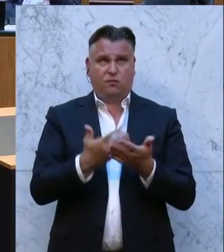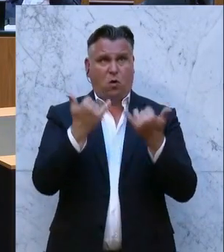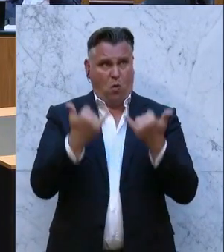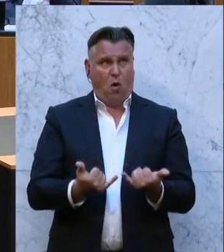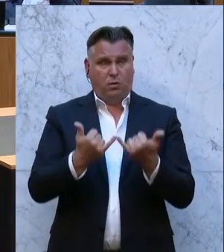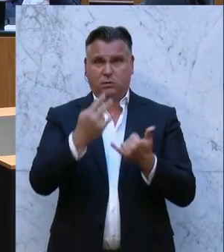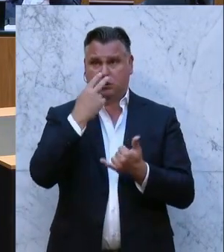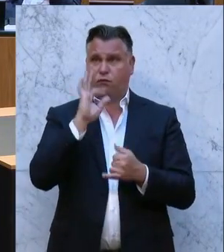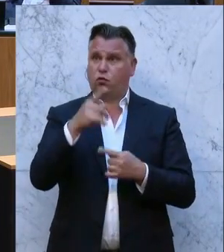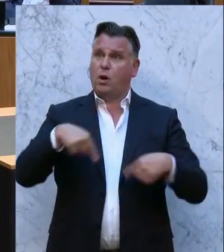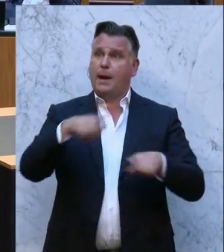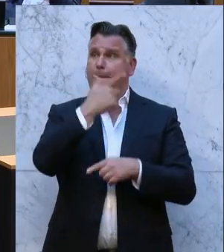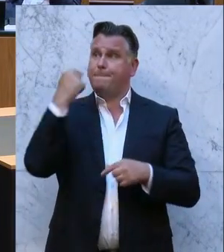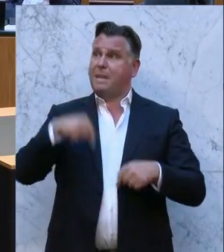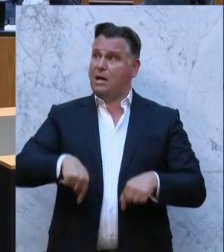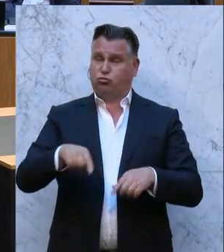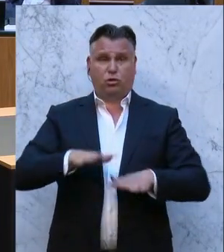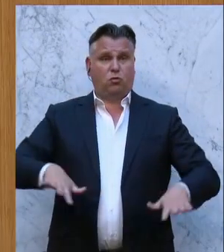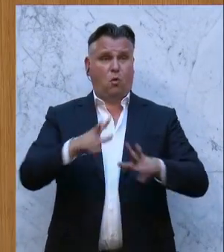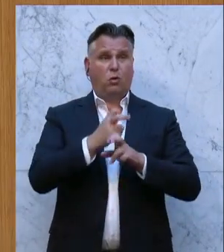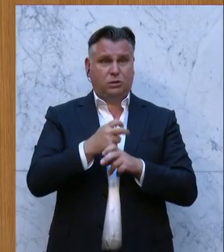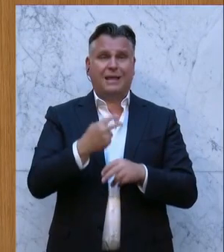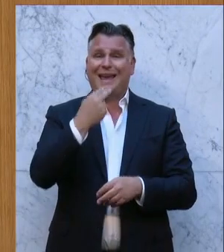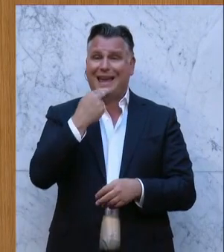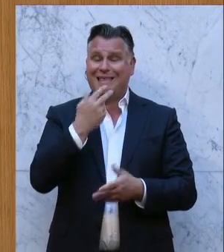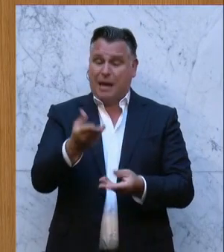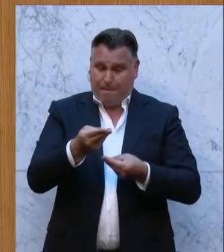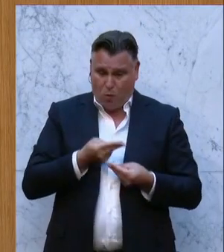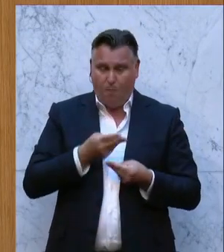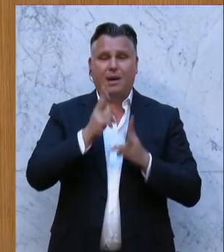dass die Menschen in diesem Land die Energie, die sie brauchen, auch bezahlen können.